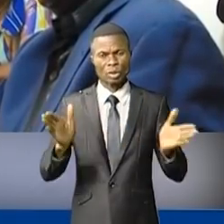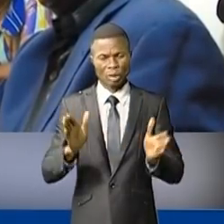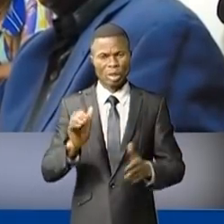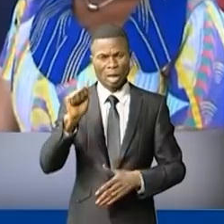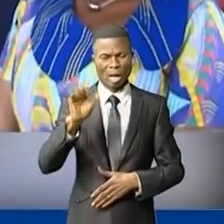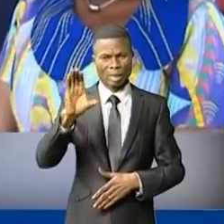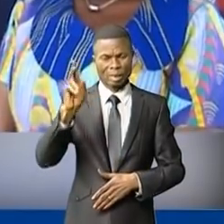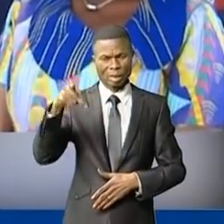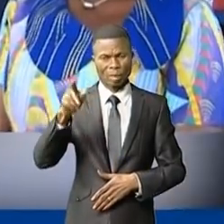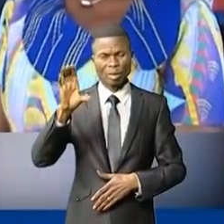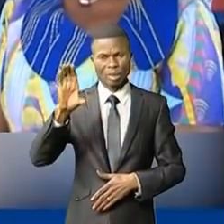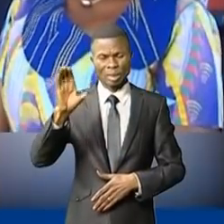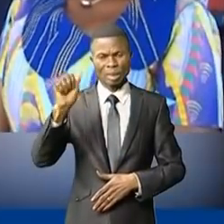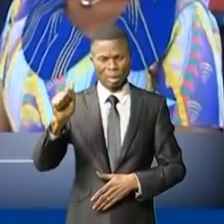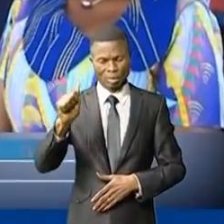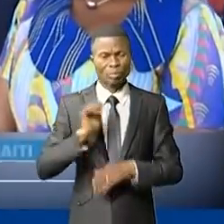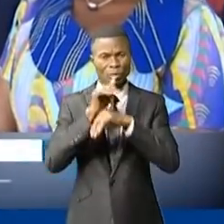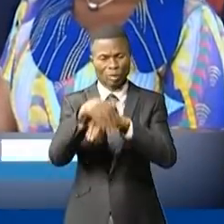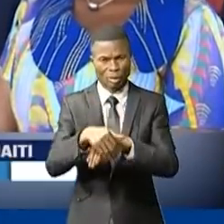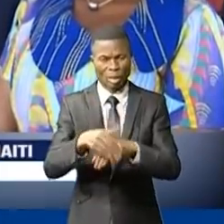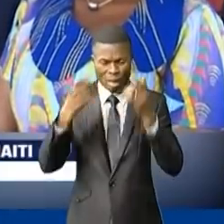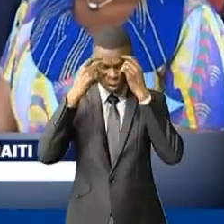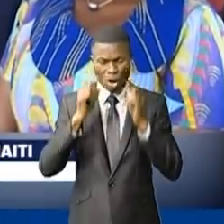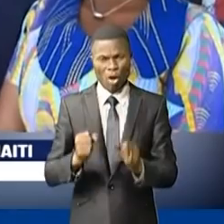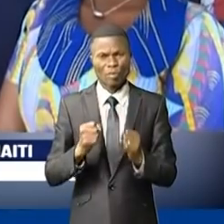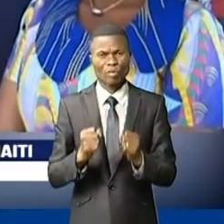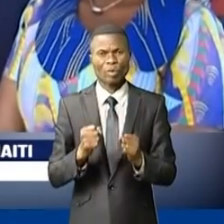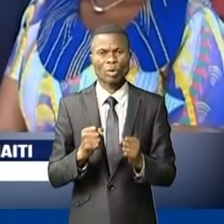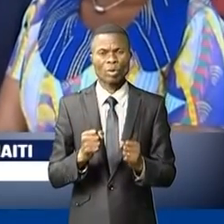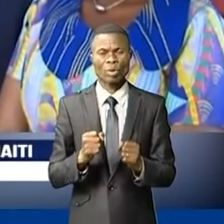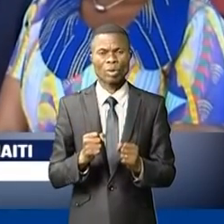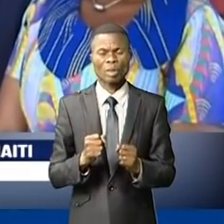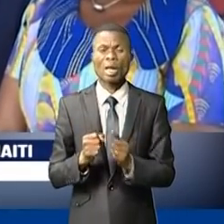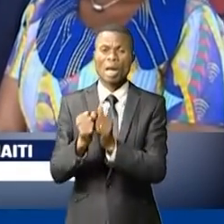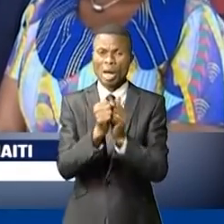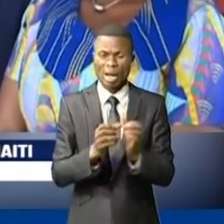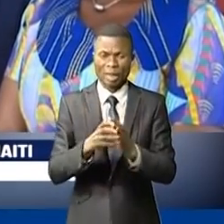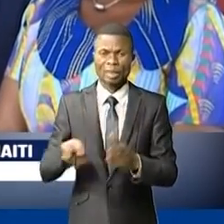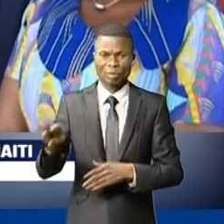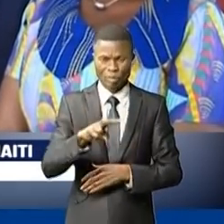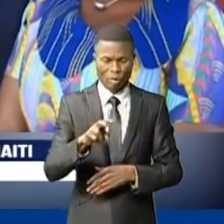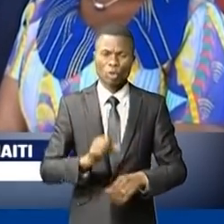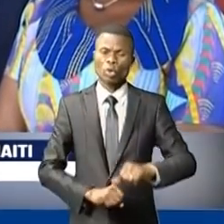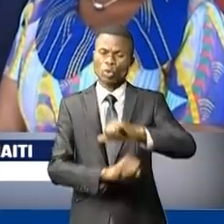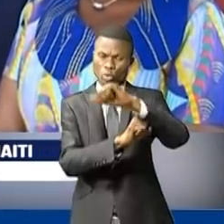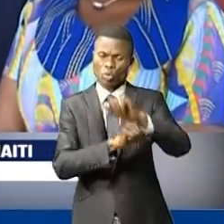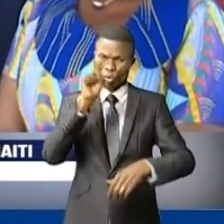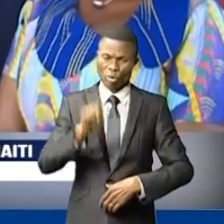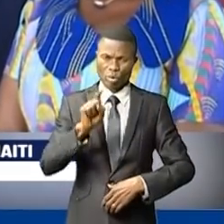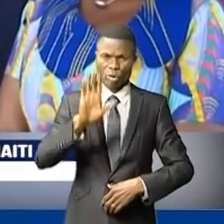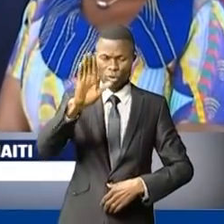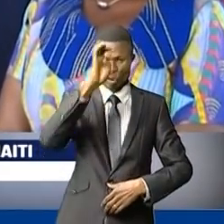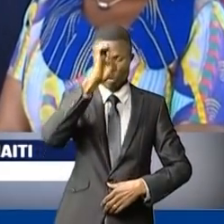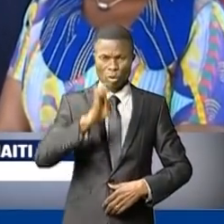'ACPCA. Nous nous sommes engagés avec détermination ensemble. Nous allons accompagner son